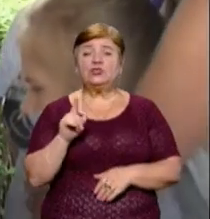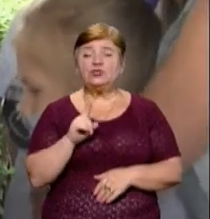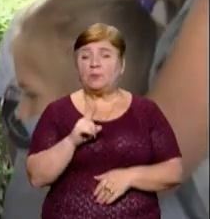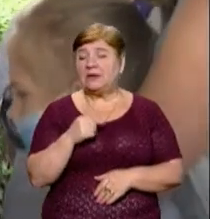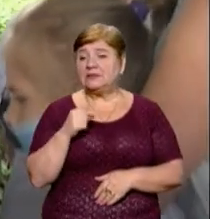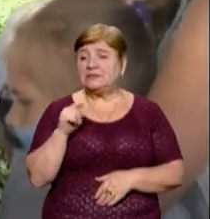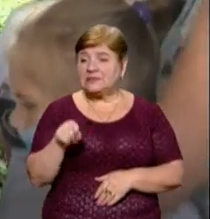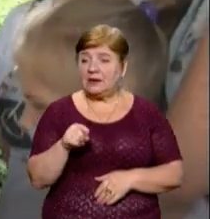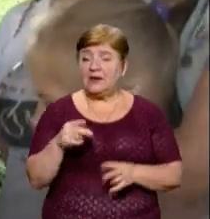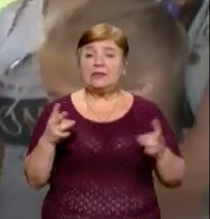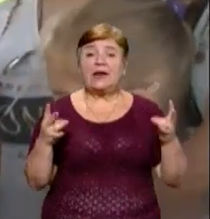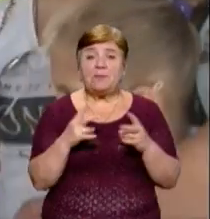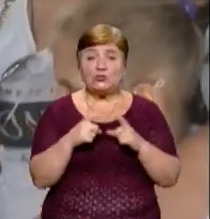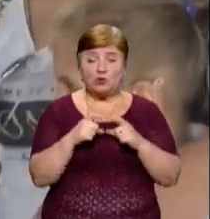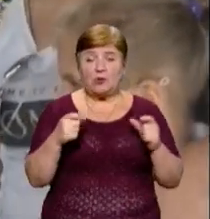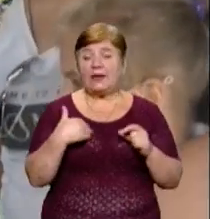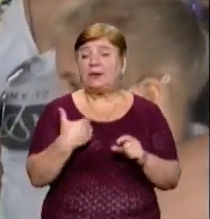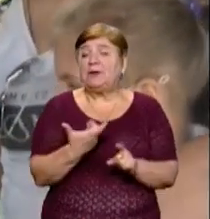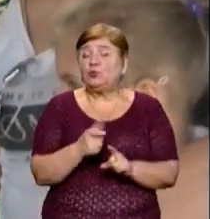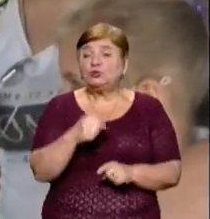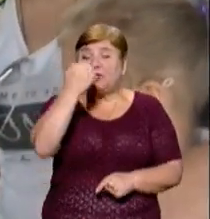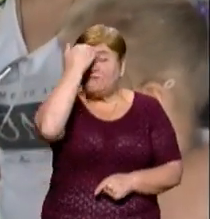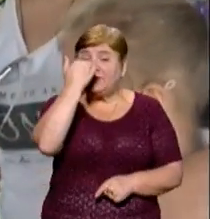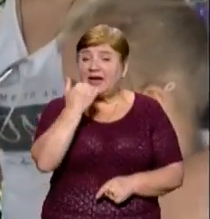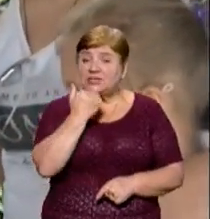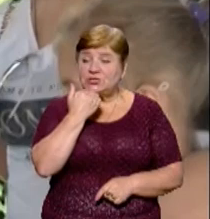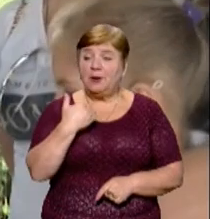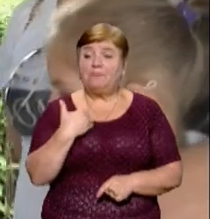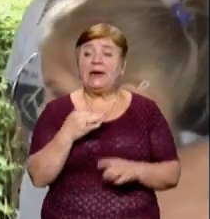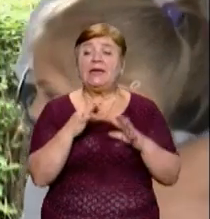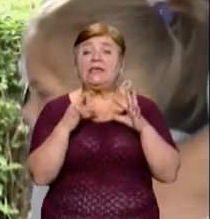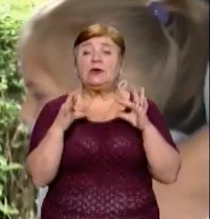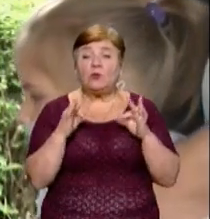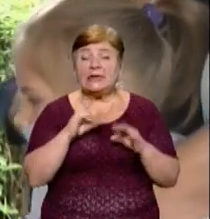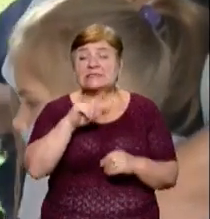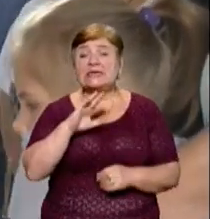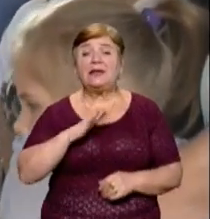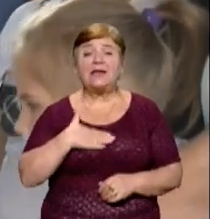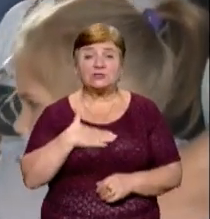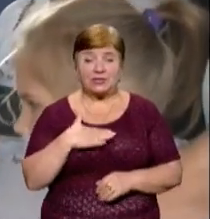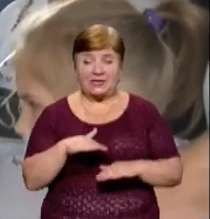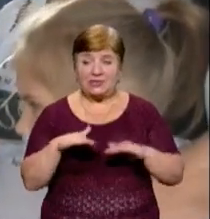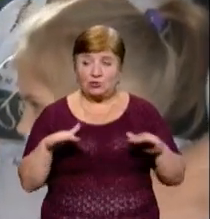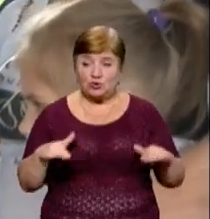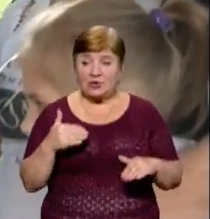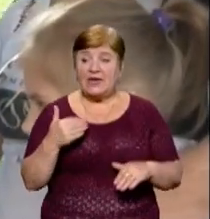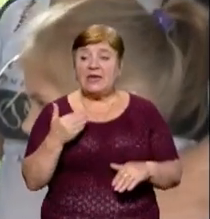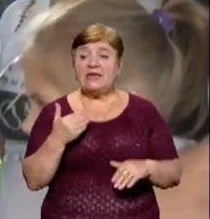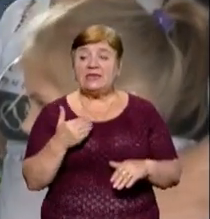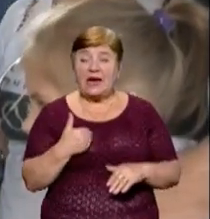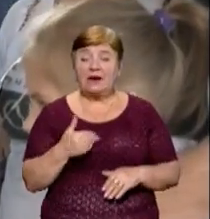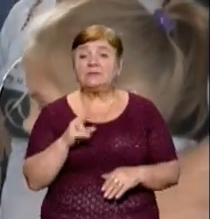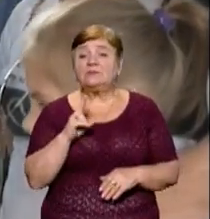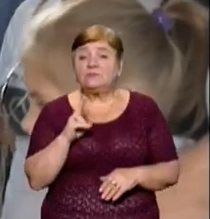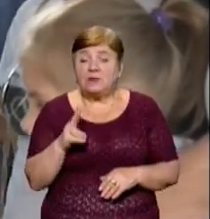Нам підходить ця школа, і ми дуже вдячні вам та керівників за наших діточок. І я казала, якісь не